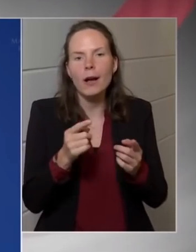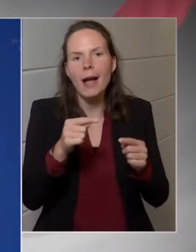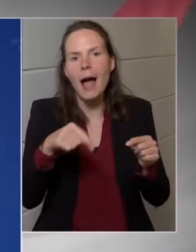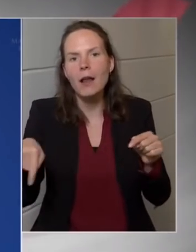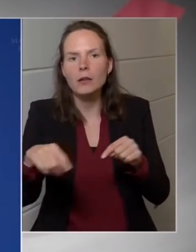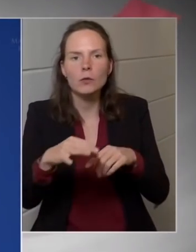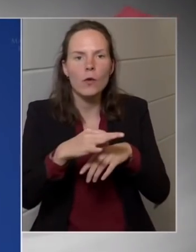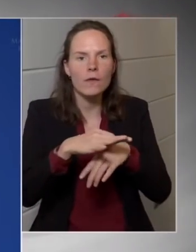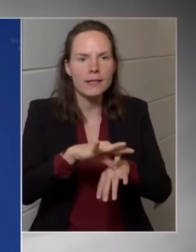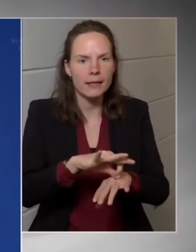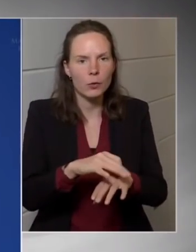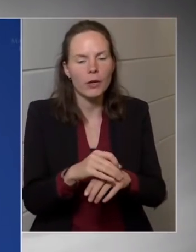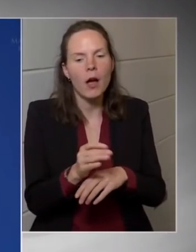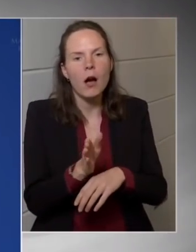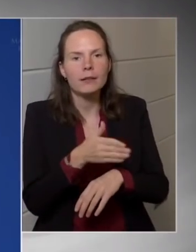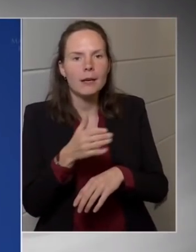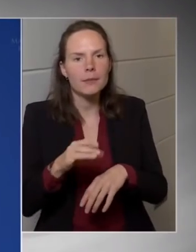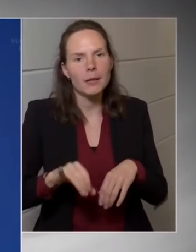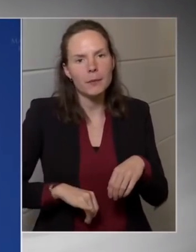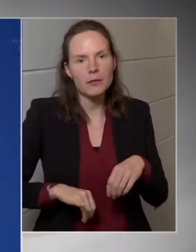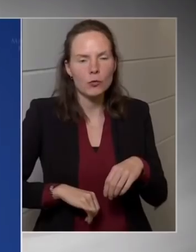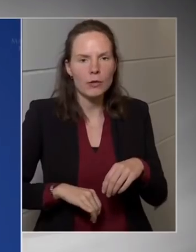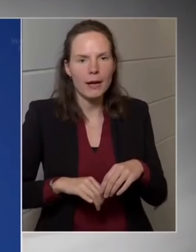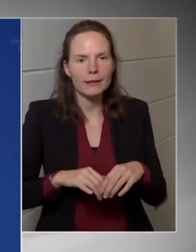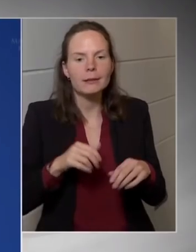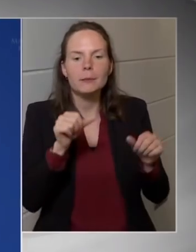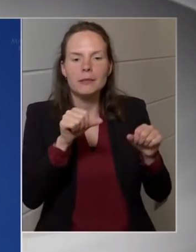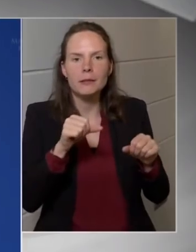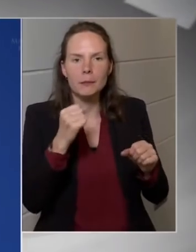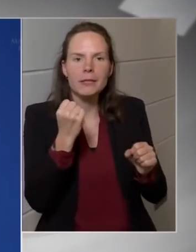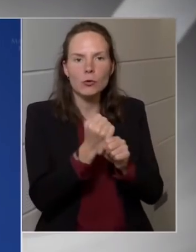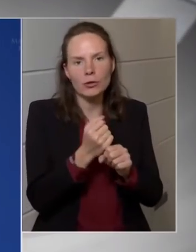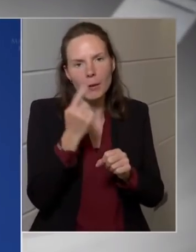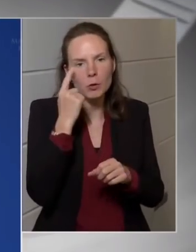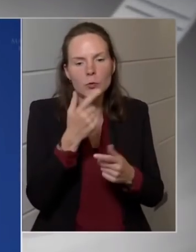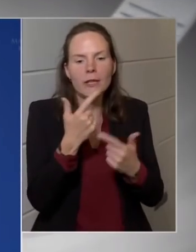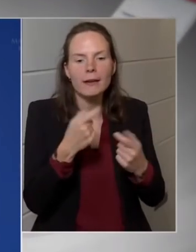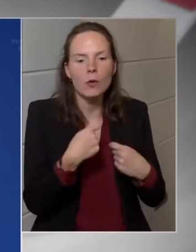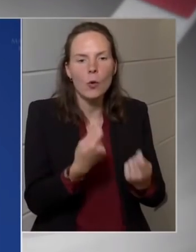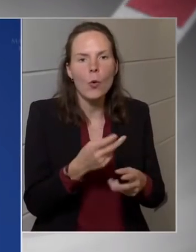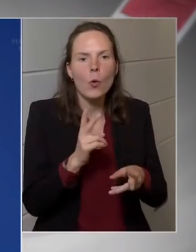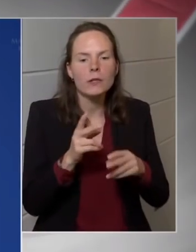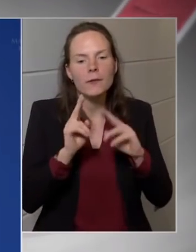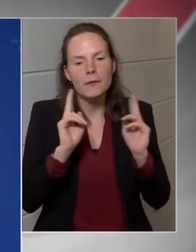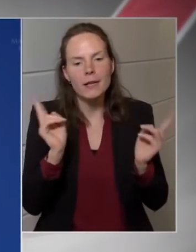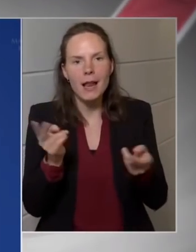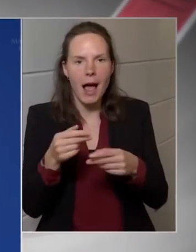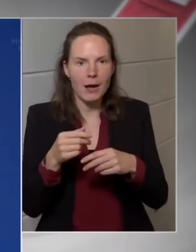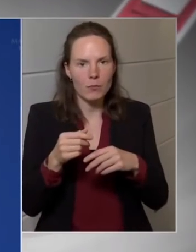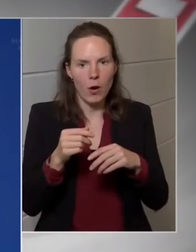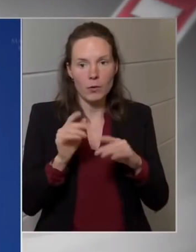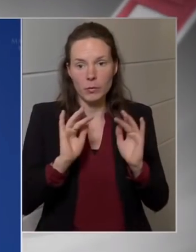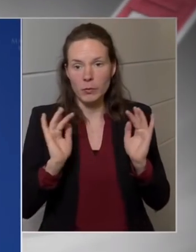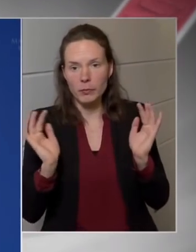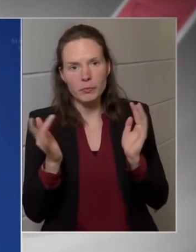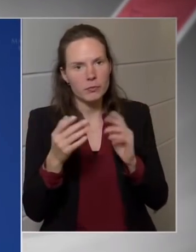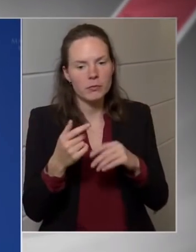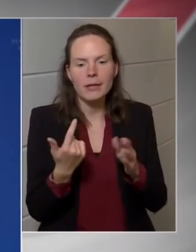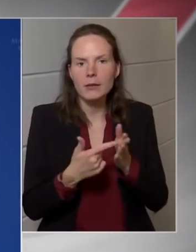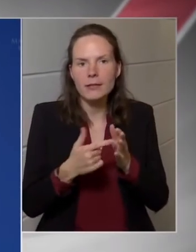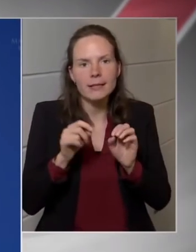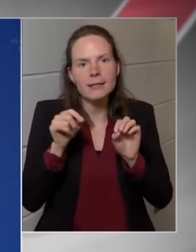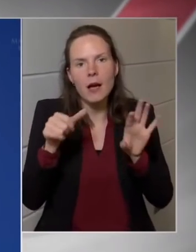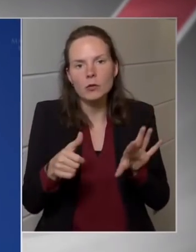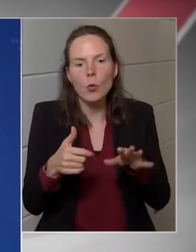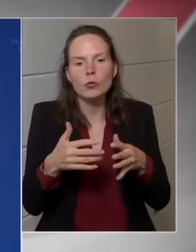Nemzetbiztonságbizottságban tudnak ennél részlesebb tájékoztást is adni, hogy a világon mindenhol, különösen a 2016-os amerikai elnökválasztás